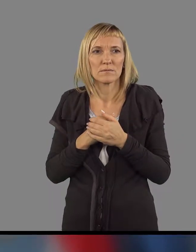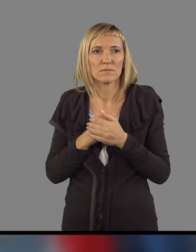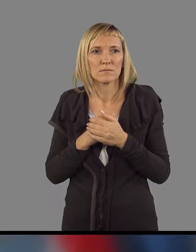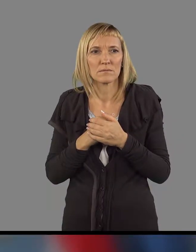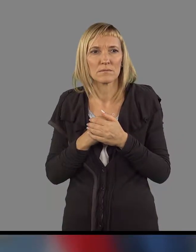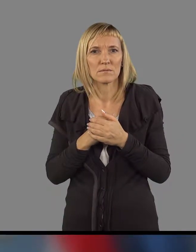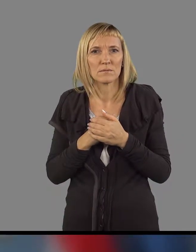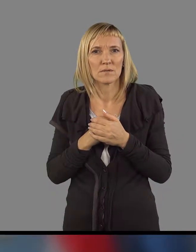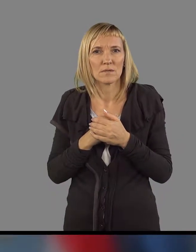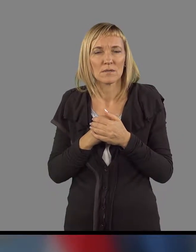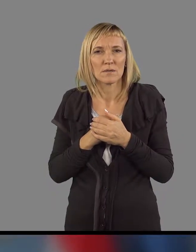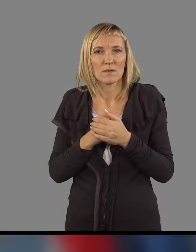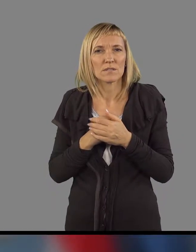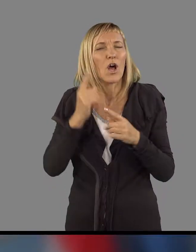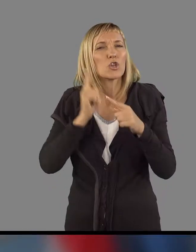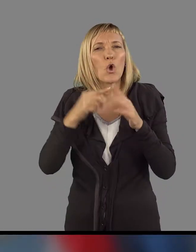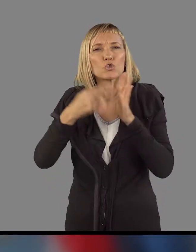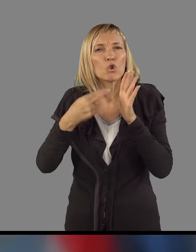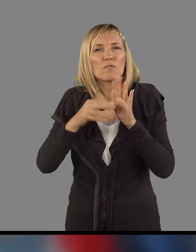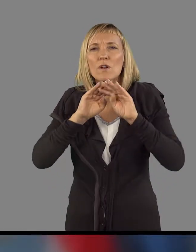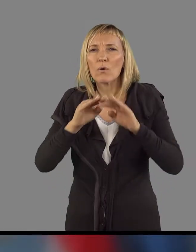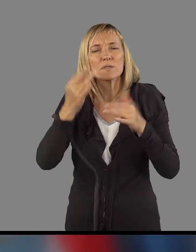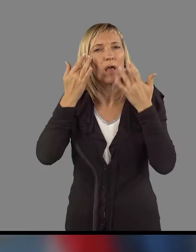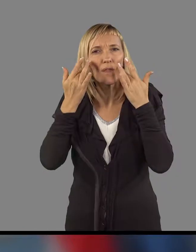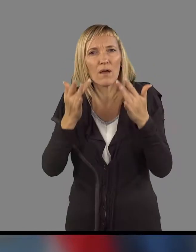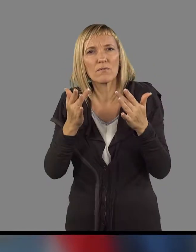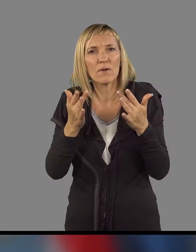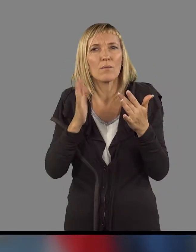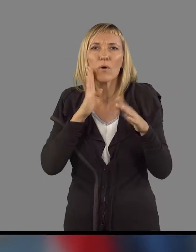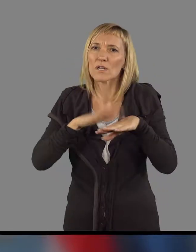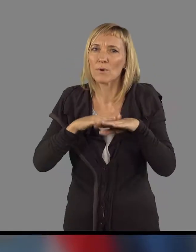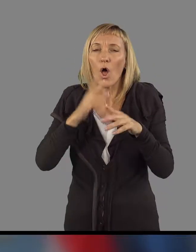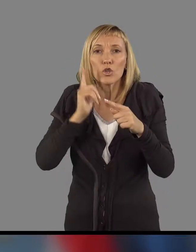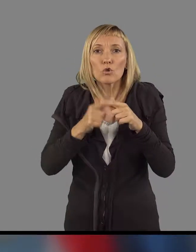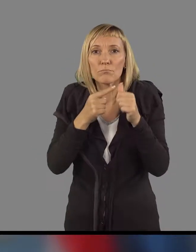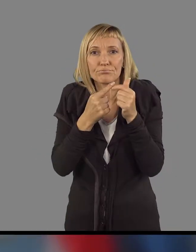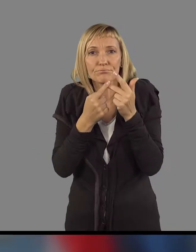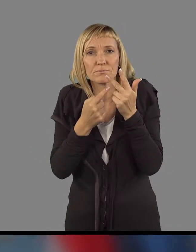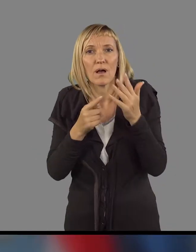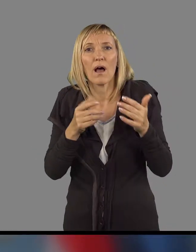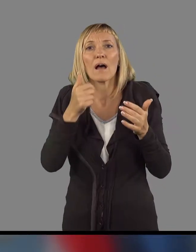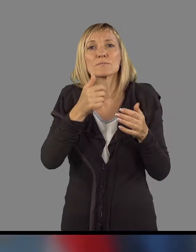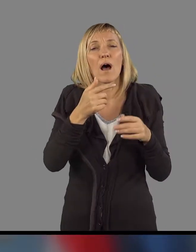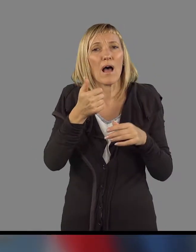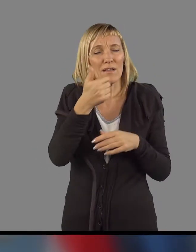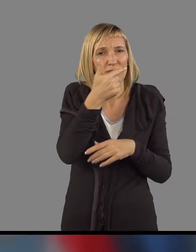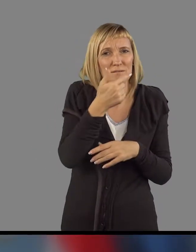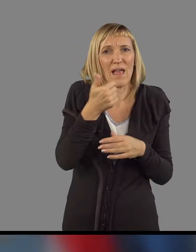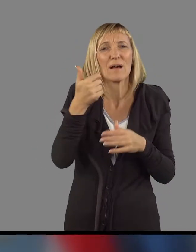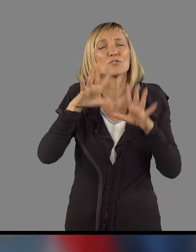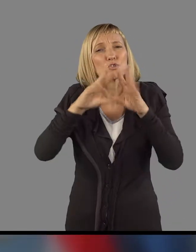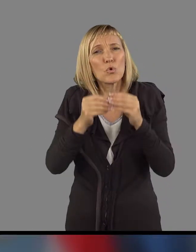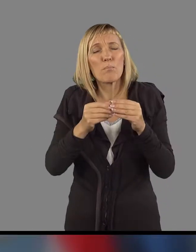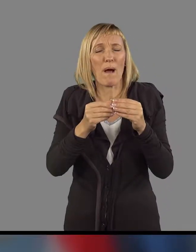tukaj tih številk, da bom še jaz mogla pogleda, da vam na to točno odgovorim, pa vam bom usporočili. Moram res, da sprejeli smo en priročun za 21,5